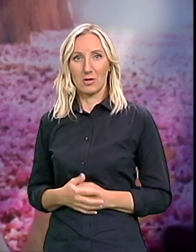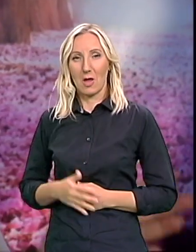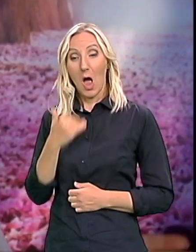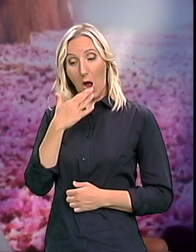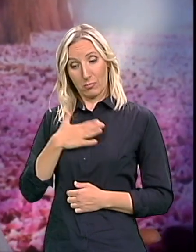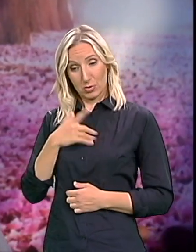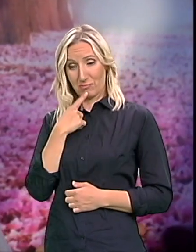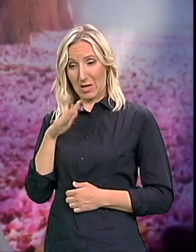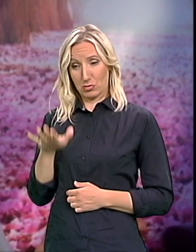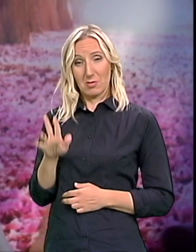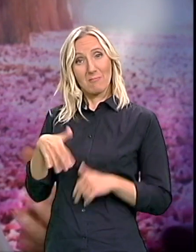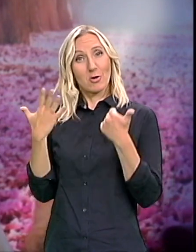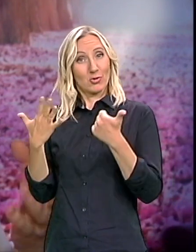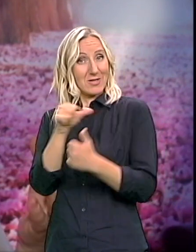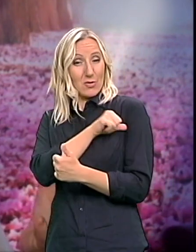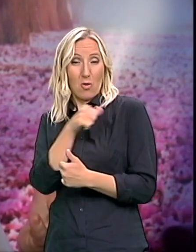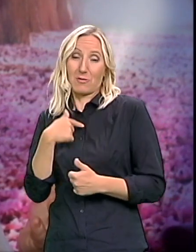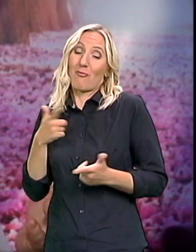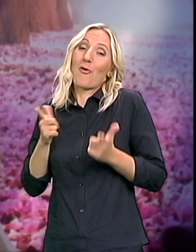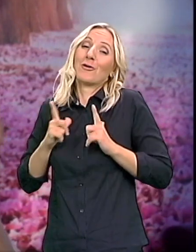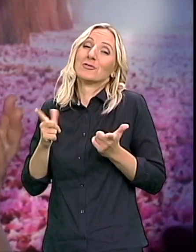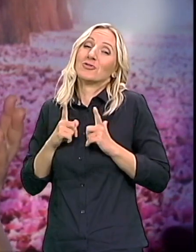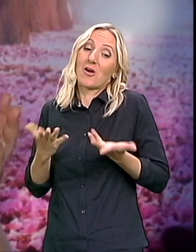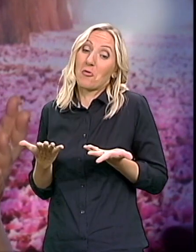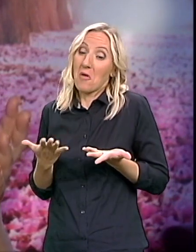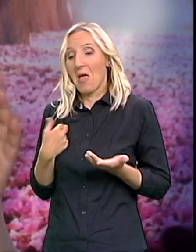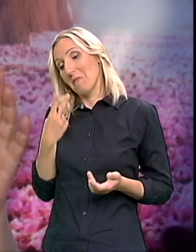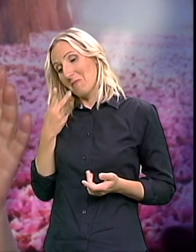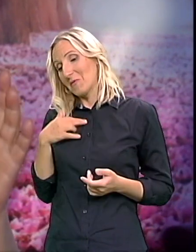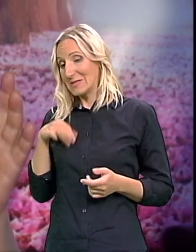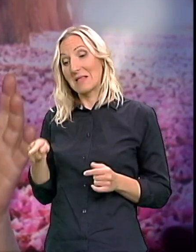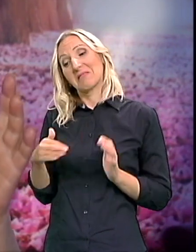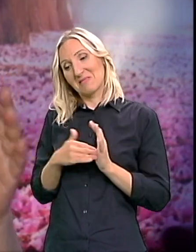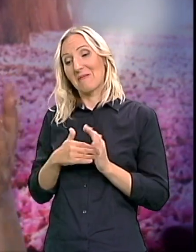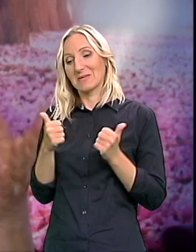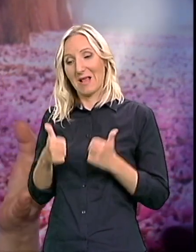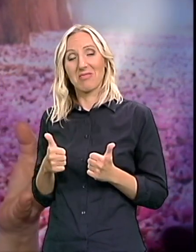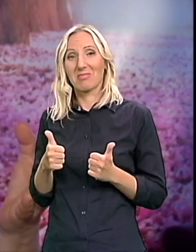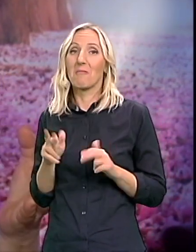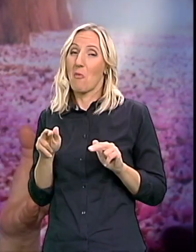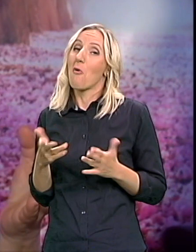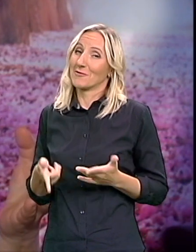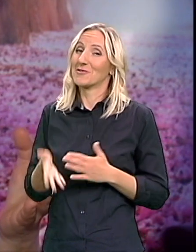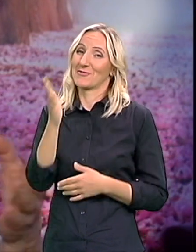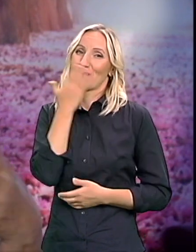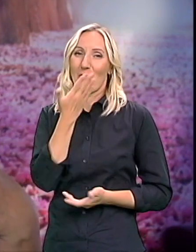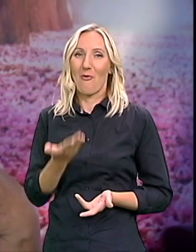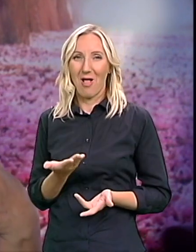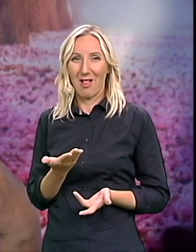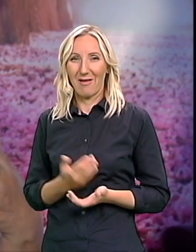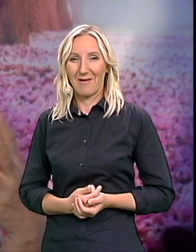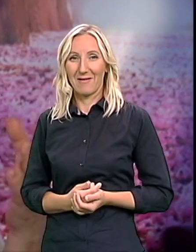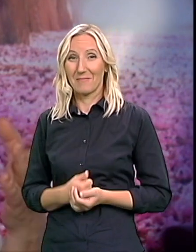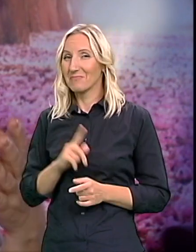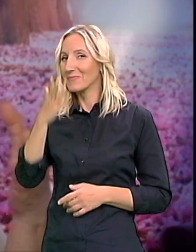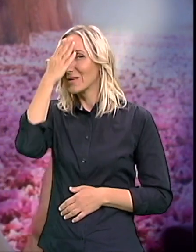očekujete negde da će Neko da kaže On bi sad mogo da ide u školu Ne trebao bi Mogo bi da ide u školu Ja